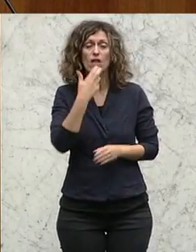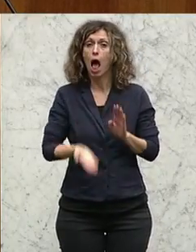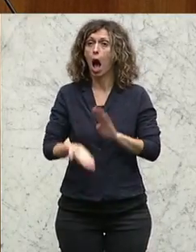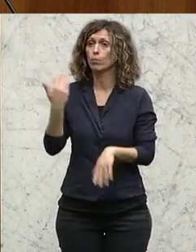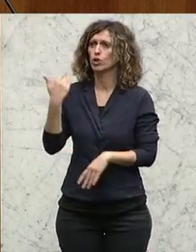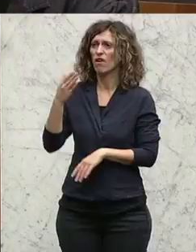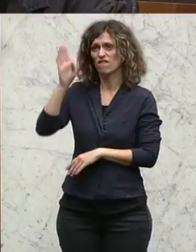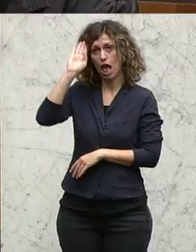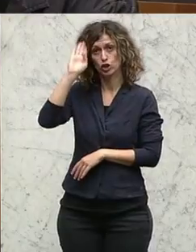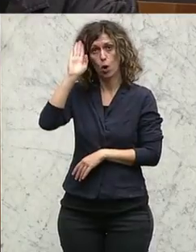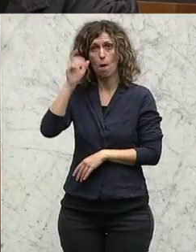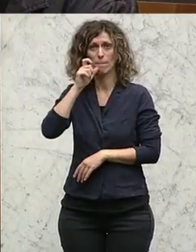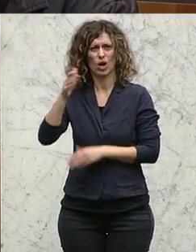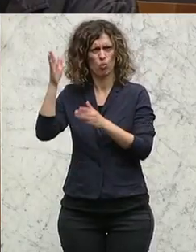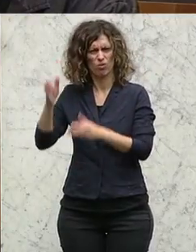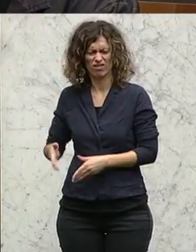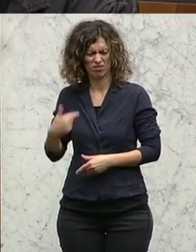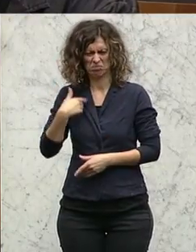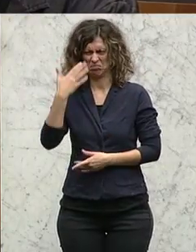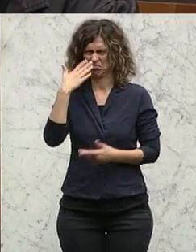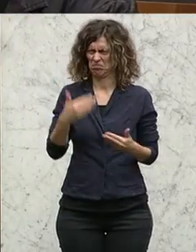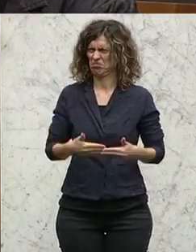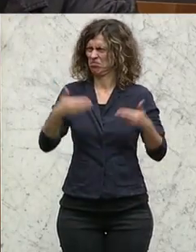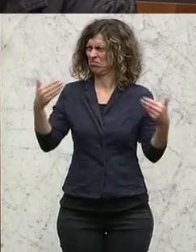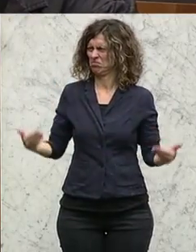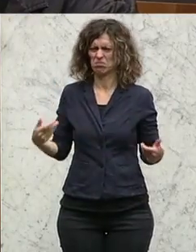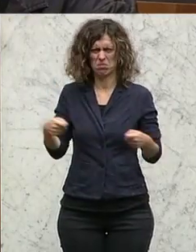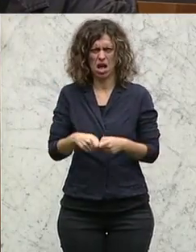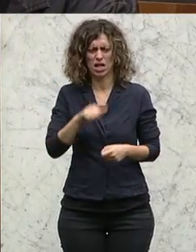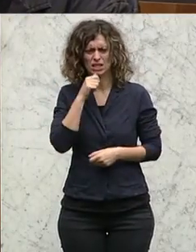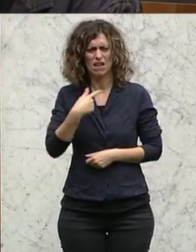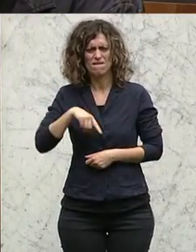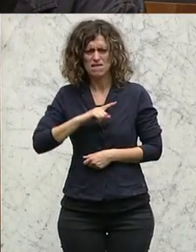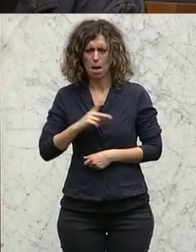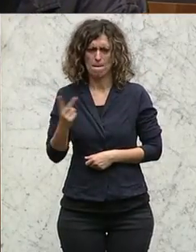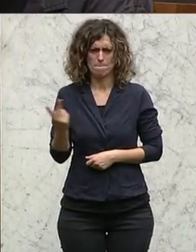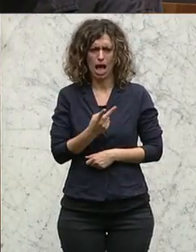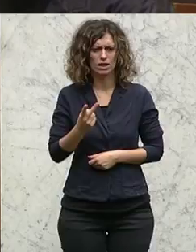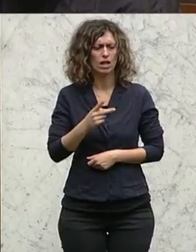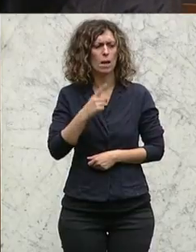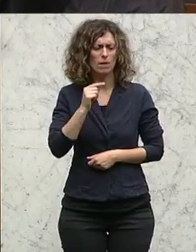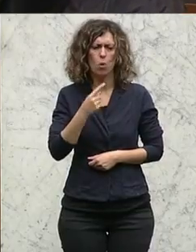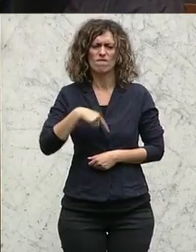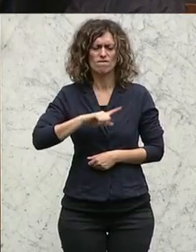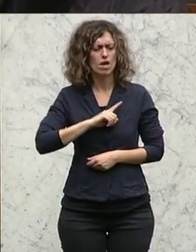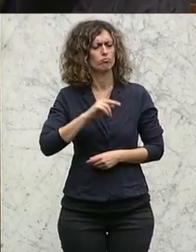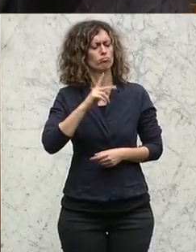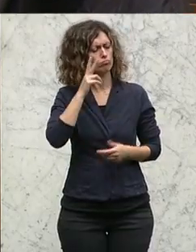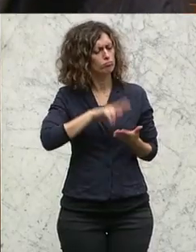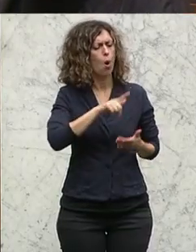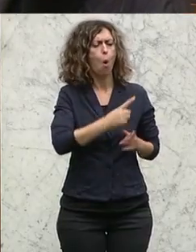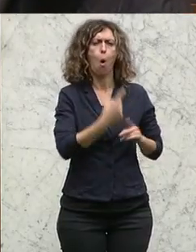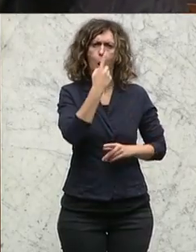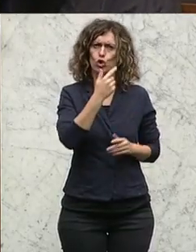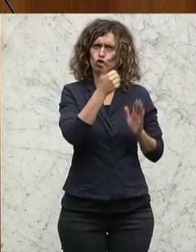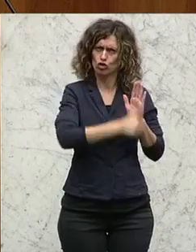Das passt für uns nicht ganz zusammen. da muss ich ganz ehrlich sagen, wir bekennen uns zu beiden auf der einen Seite, zu den hohen Standards bei den Abkommen und